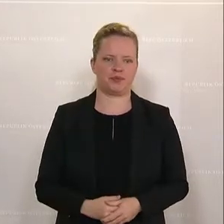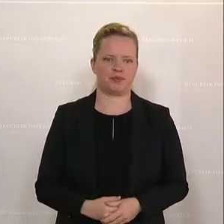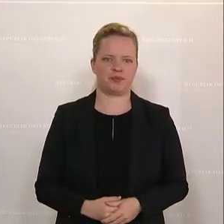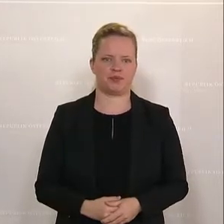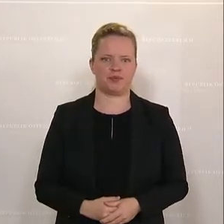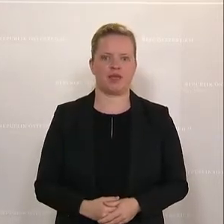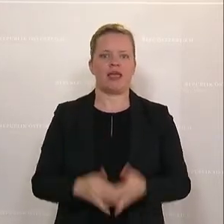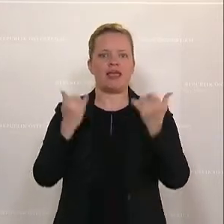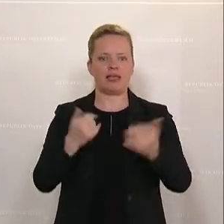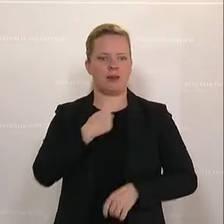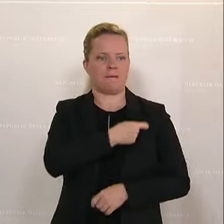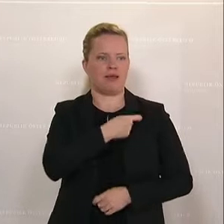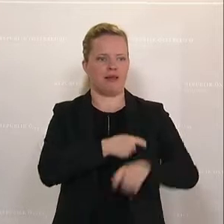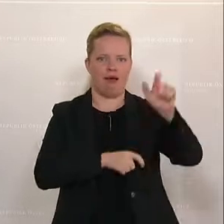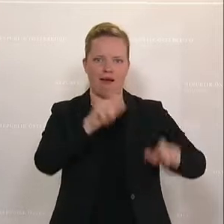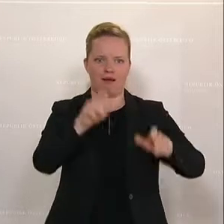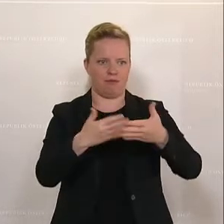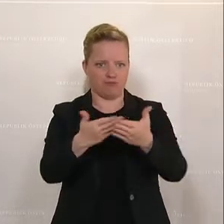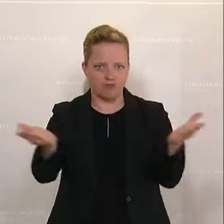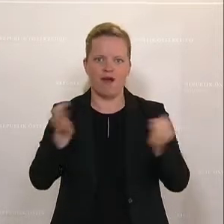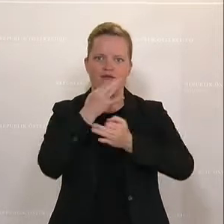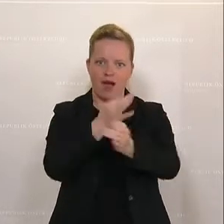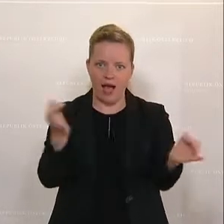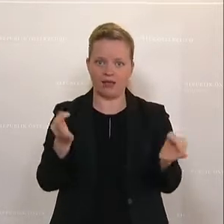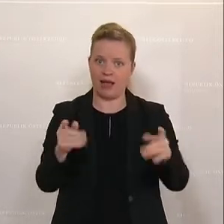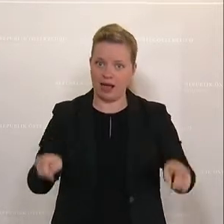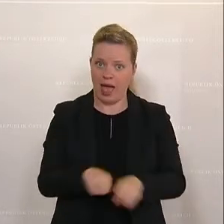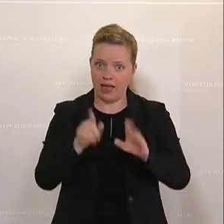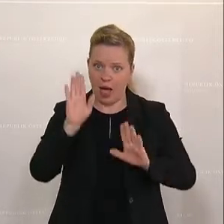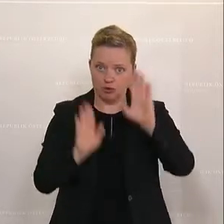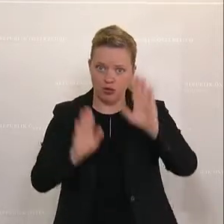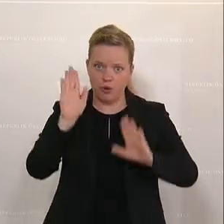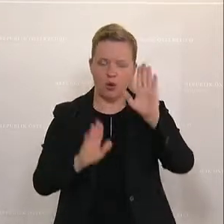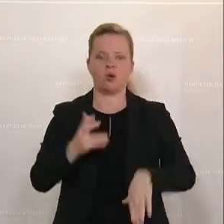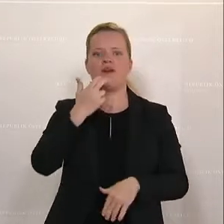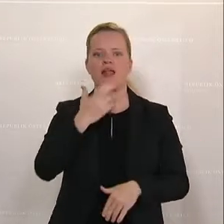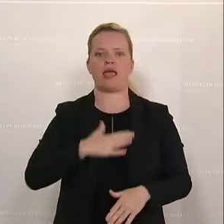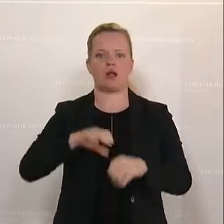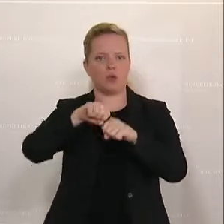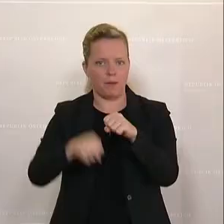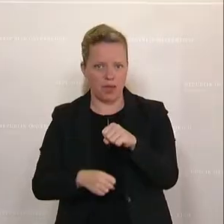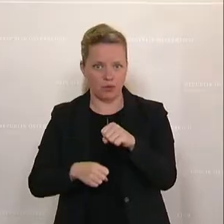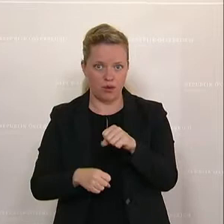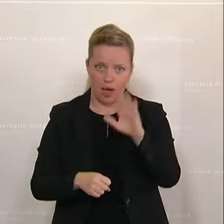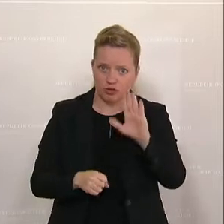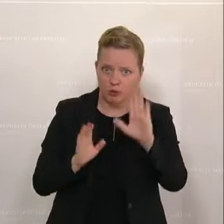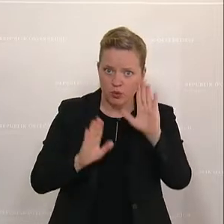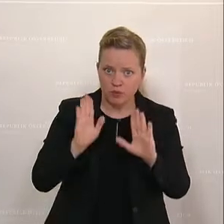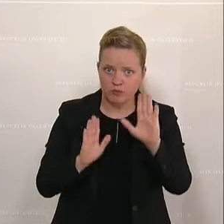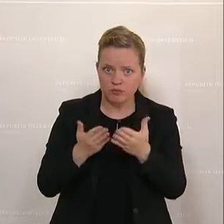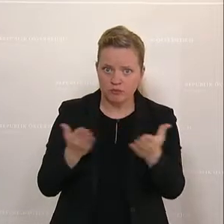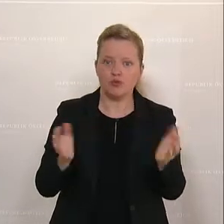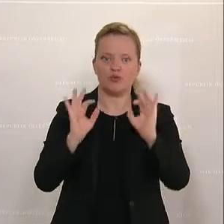Die laterale Abkommen sind ja in Zeiten einer gemeinsamen Europäischen Union